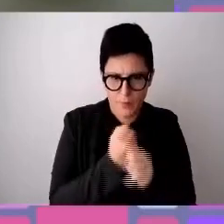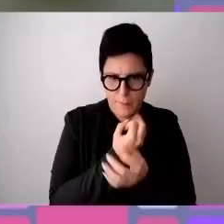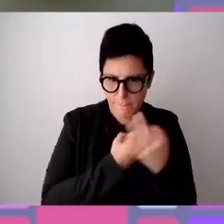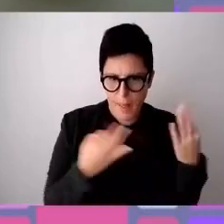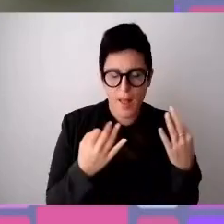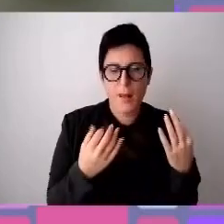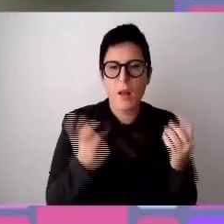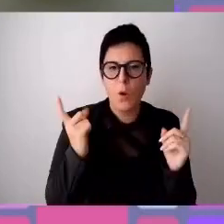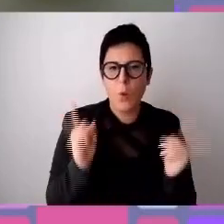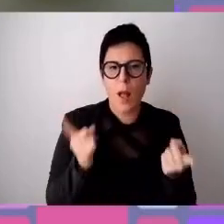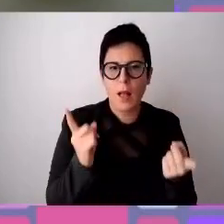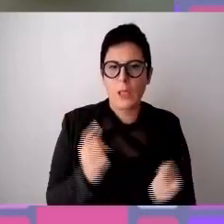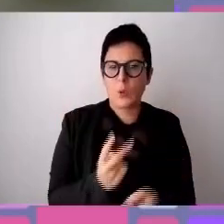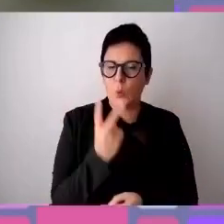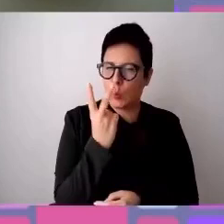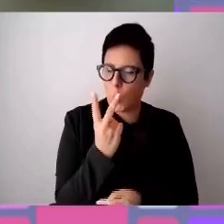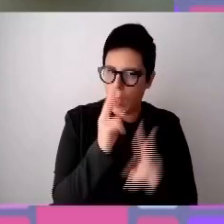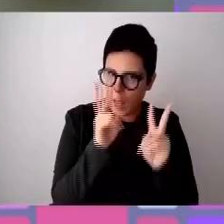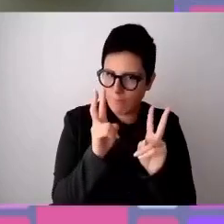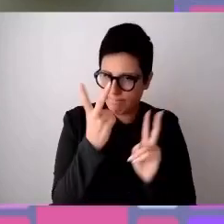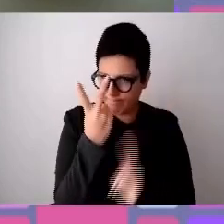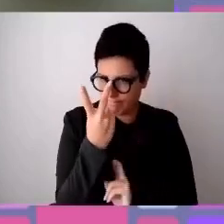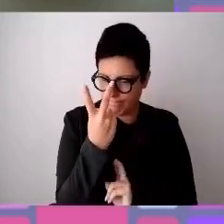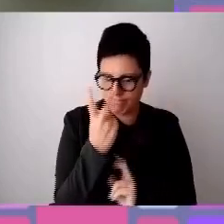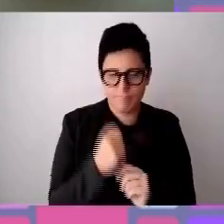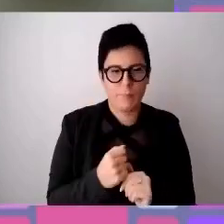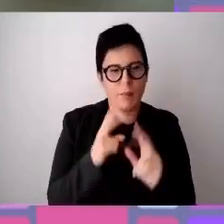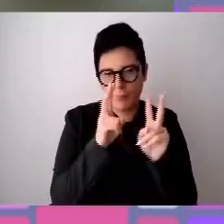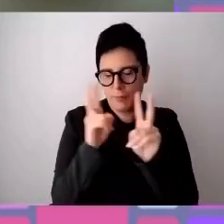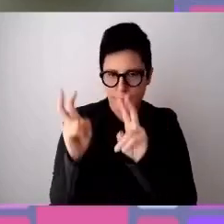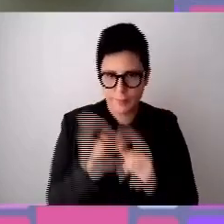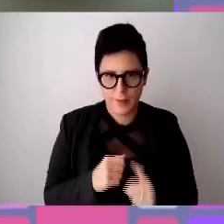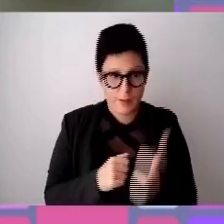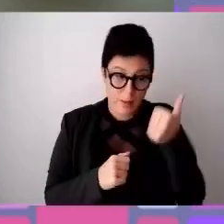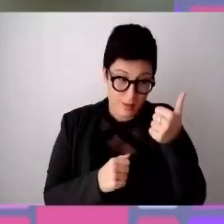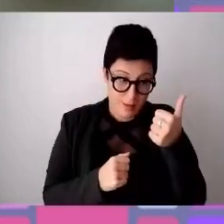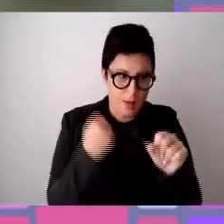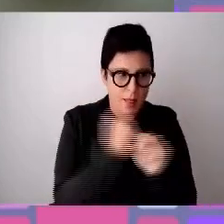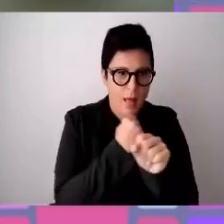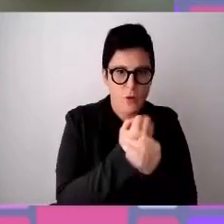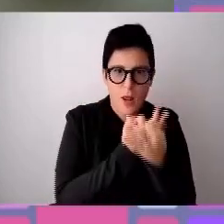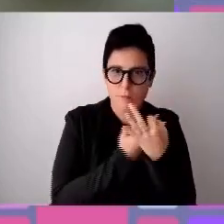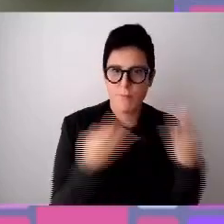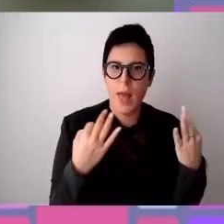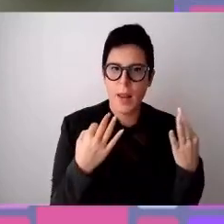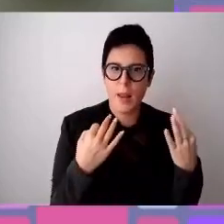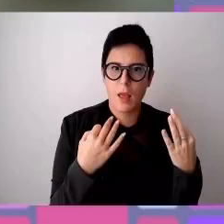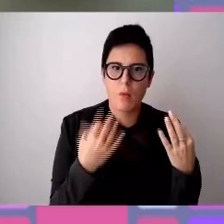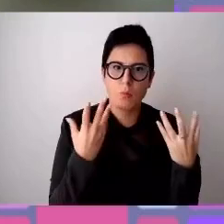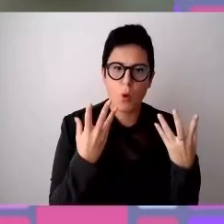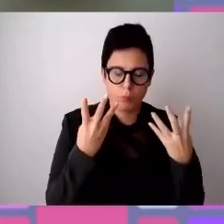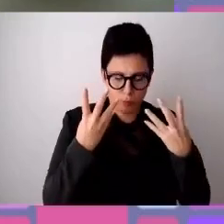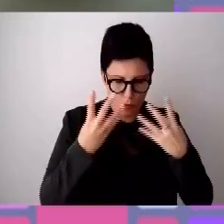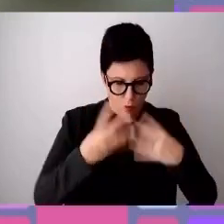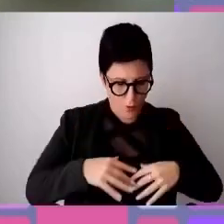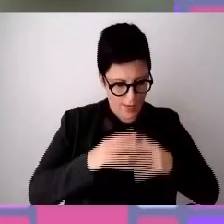fondamentalmente in azienda due temi. La prima, come vi dicevo prima, lavorare bene di conoscenza della propria organizzazione,